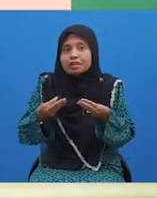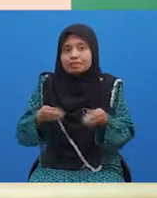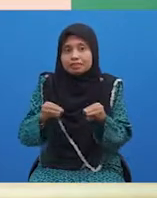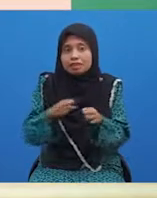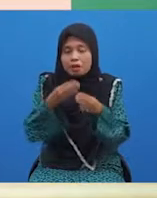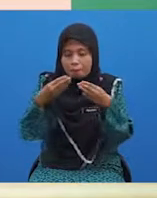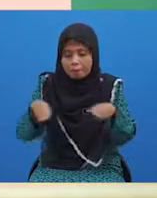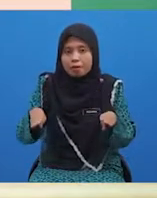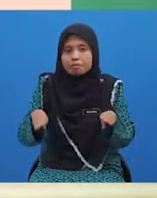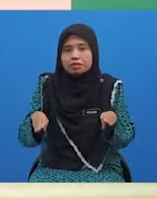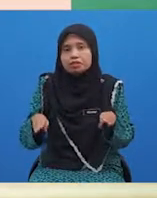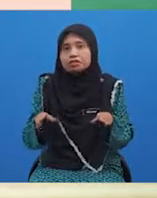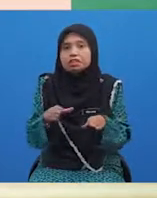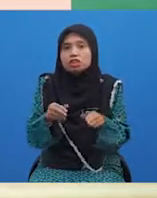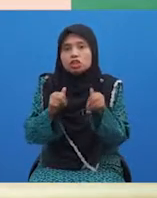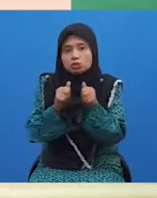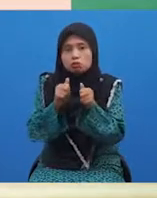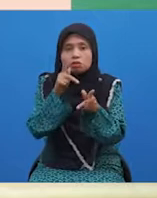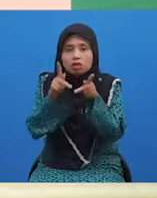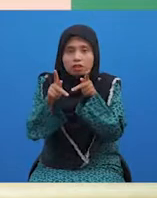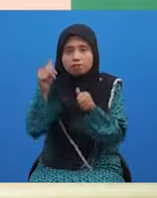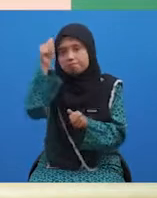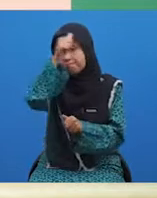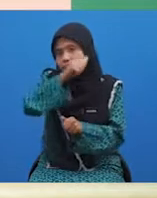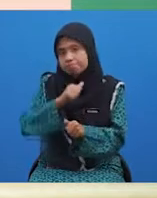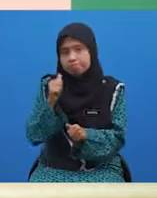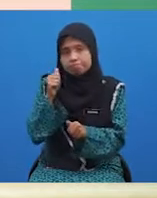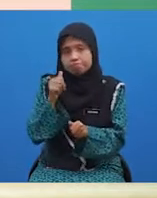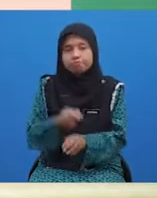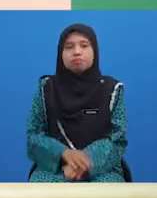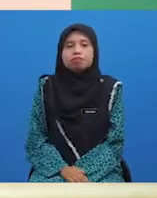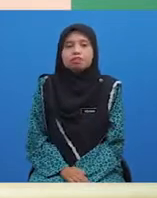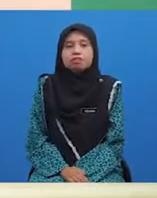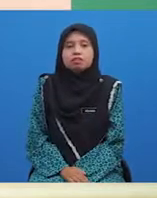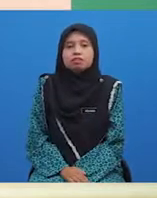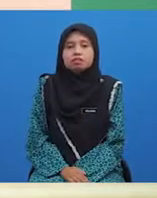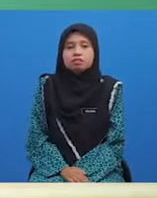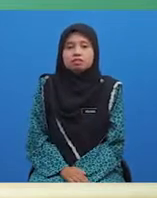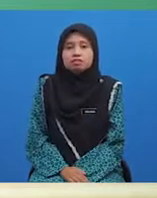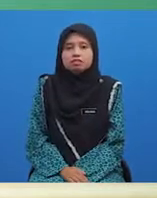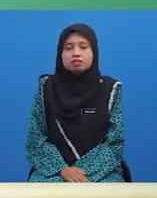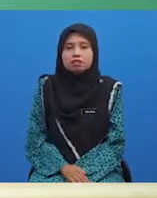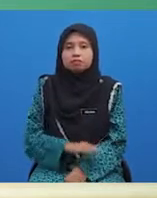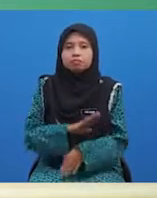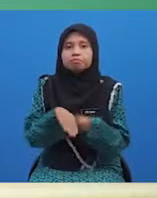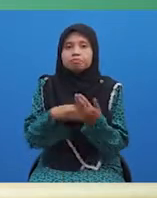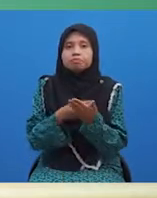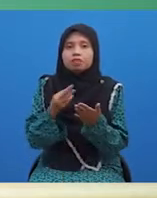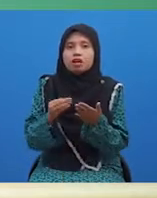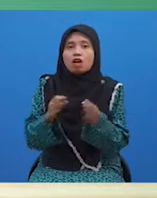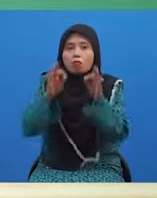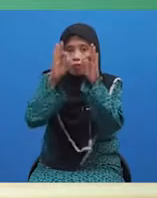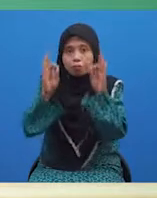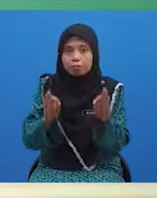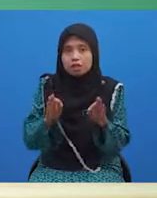bebas dan diikuti kata adjektif. Pelajar sekalian. Formula